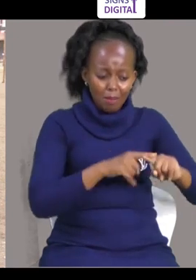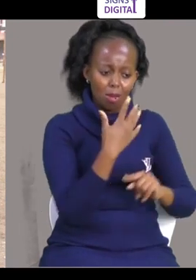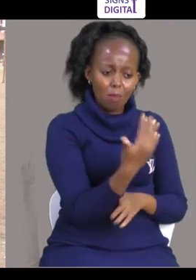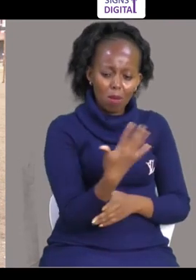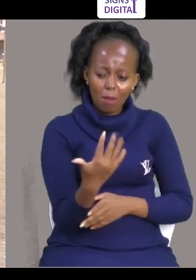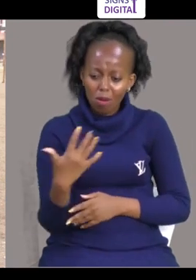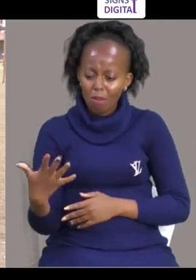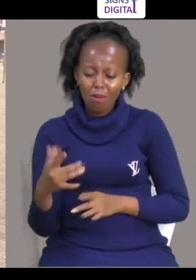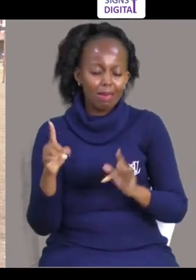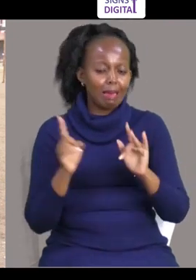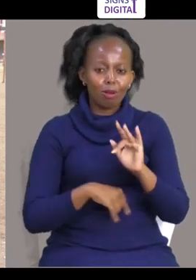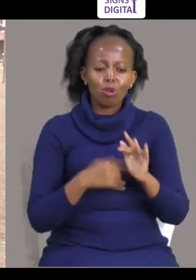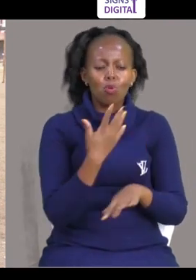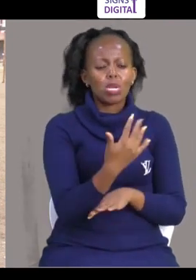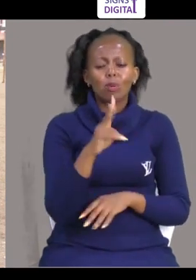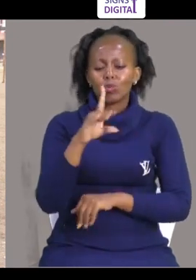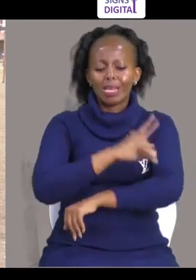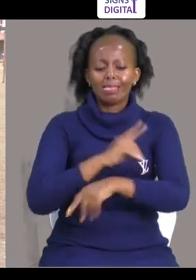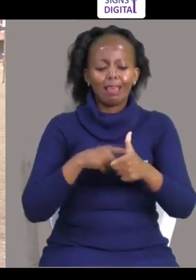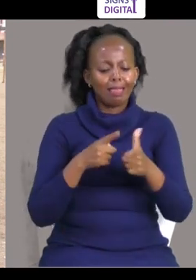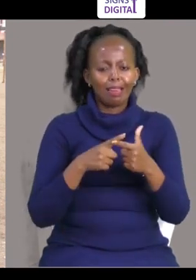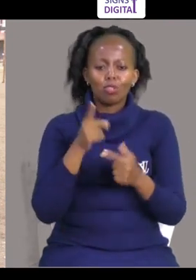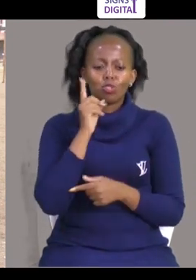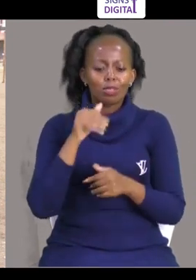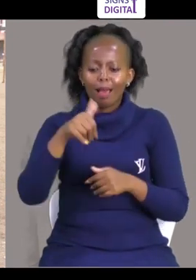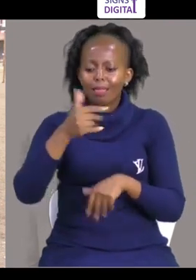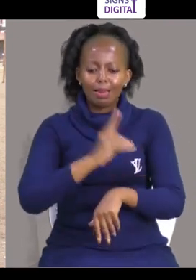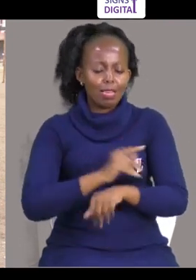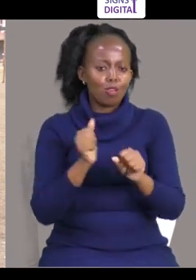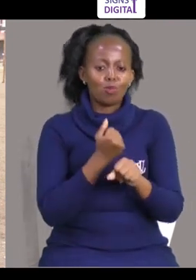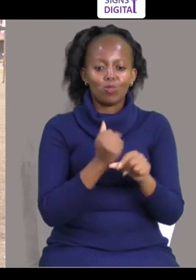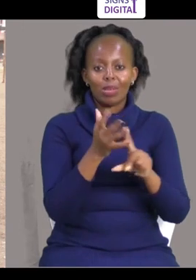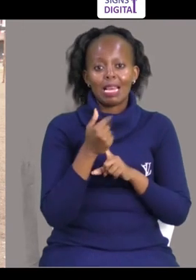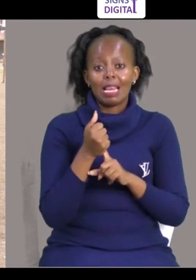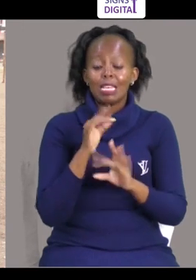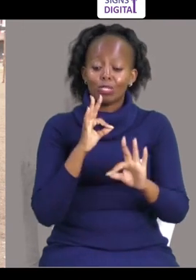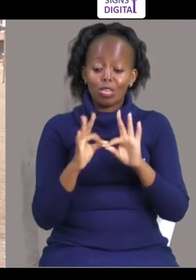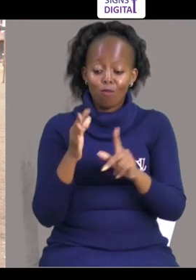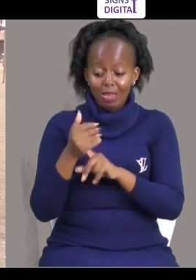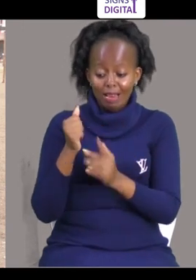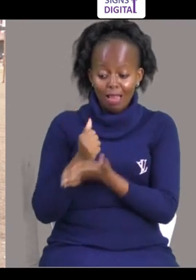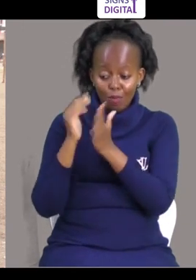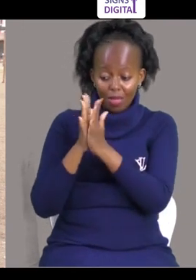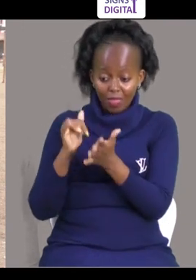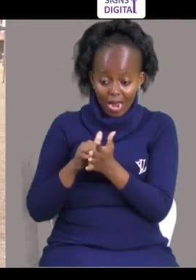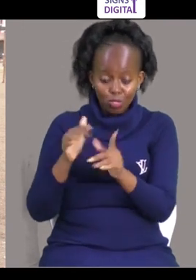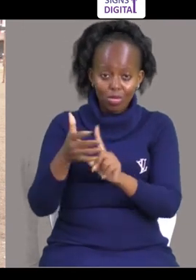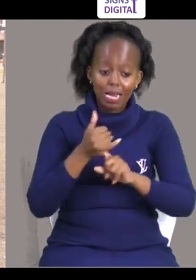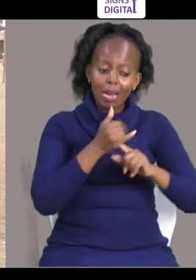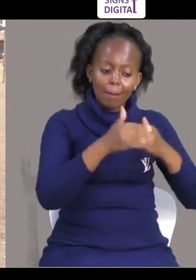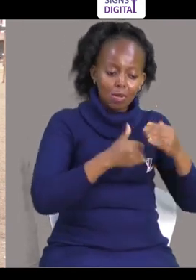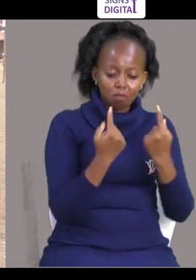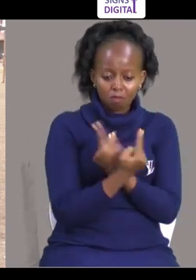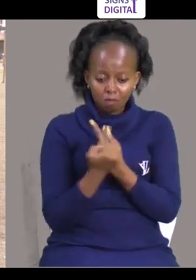Juhu sasa tukipengemia ikupewa bewa atuezi, itapewa zikumbili tatu, yeso nikama atutapata Kwa hivyo